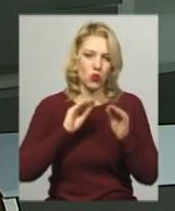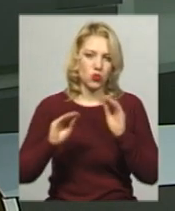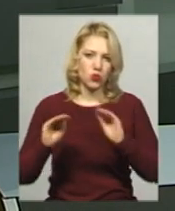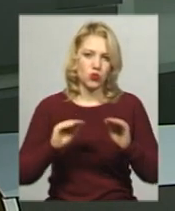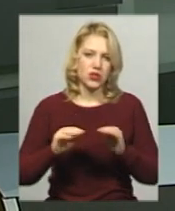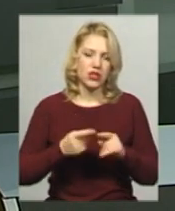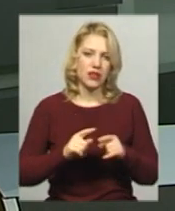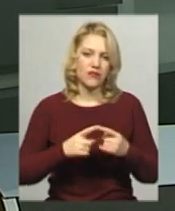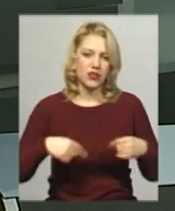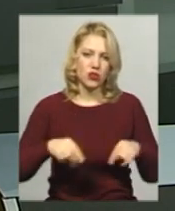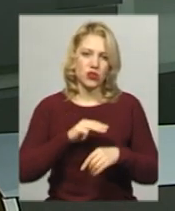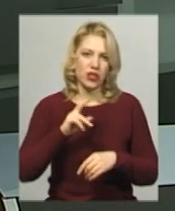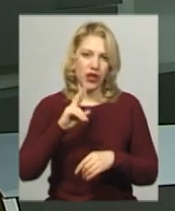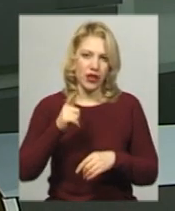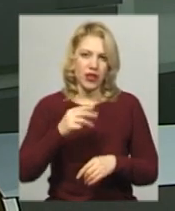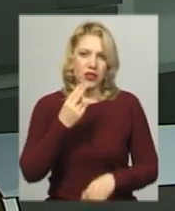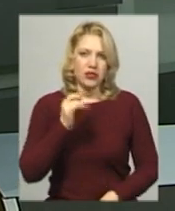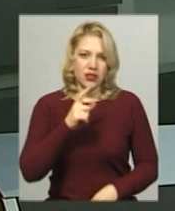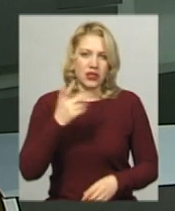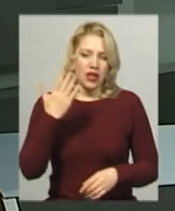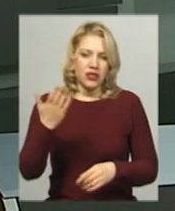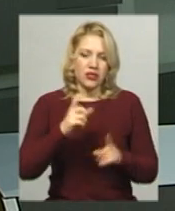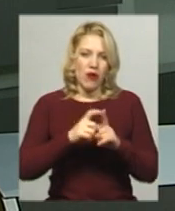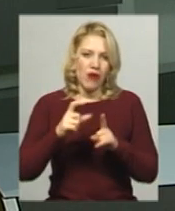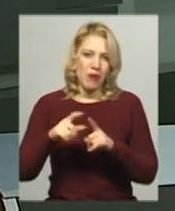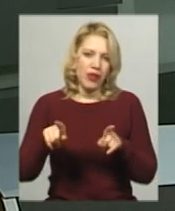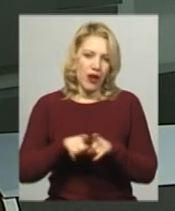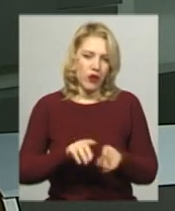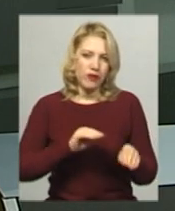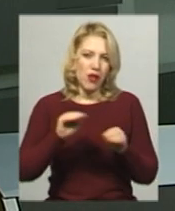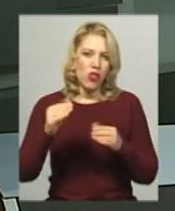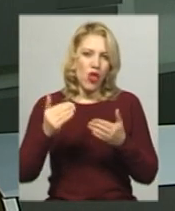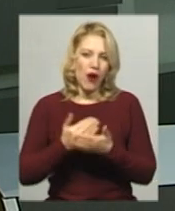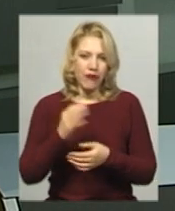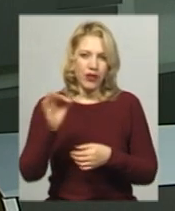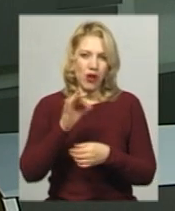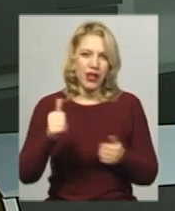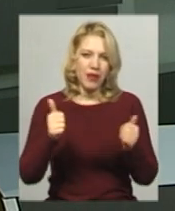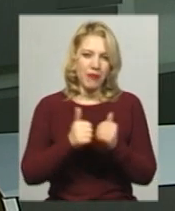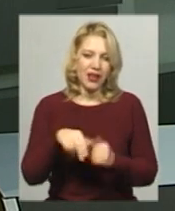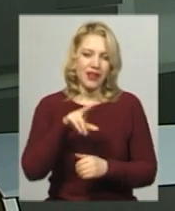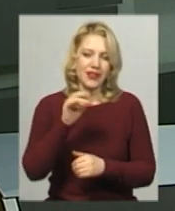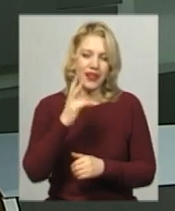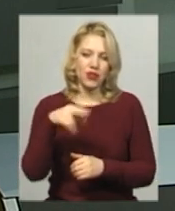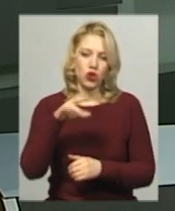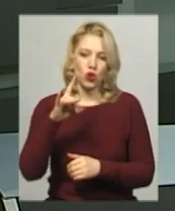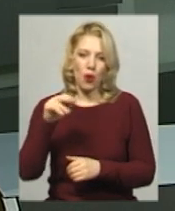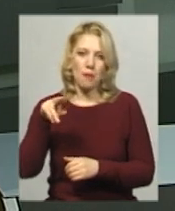житлово-комунального господарства Тетяна Сип. За її словами, також встановлять нову вбиральню біля дендропарку Поділля.